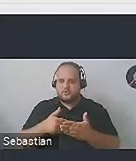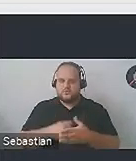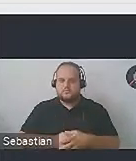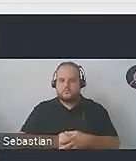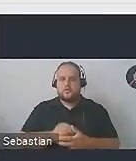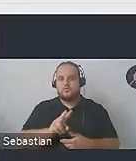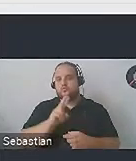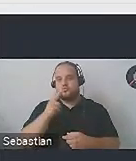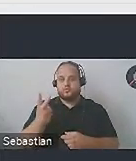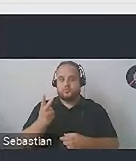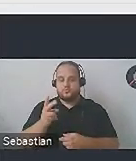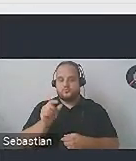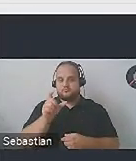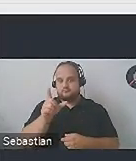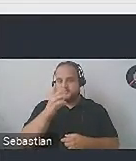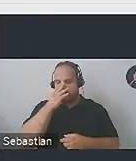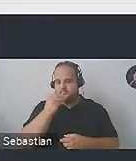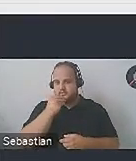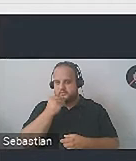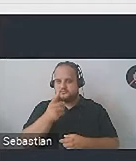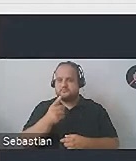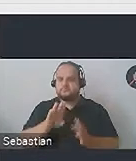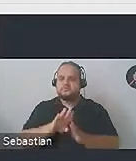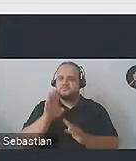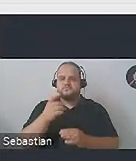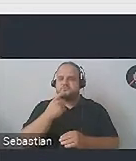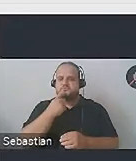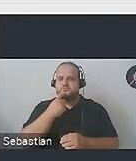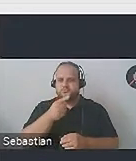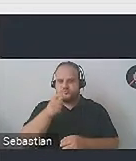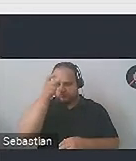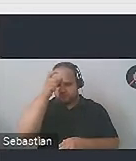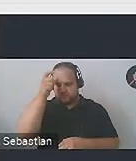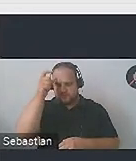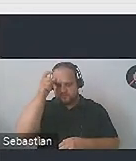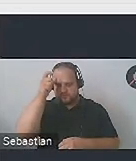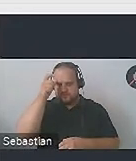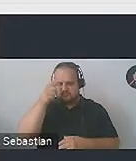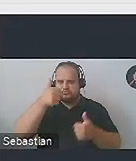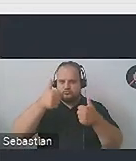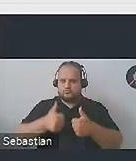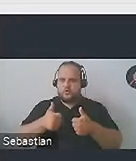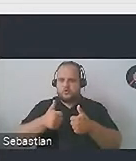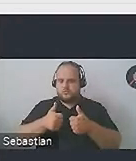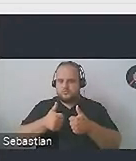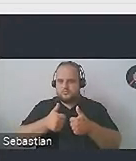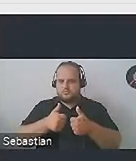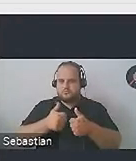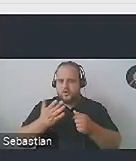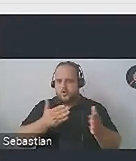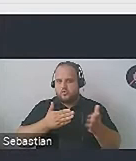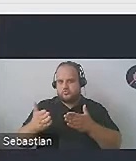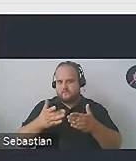strony mamy ikonę po prawej, która przedstawia takiego człowieka w pozycji bojowej, gotowego do